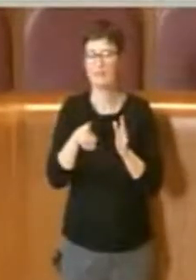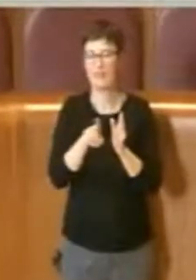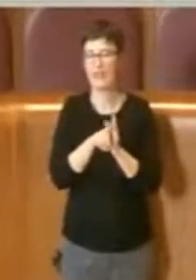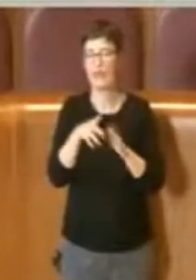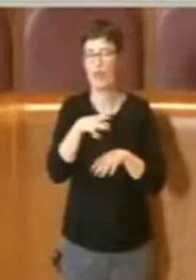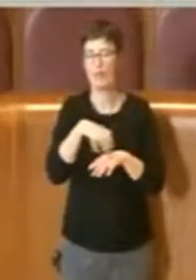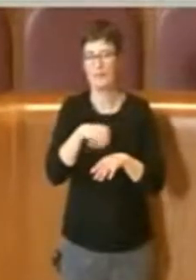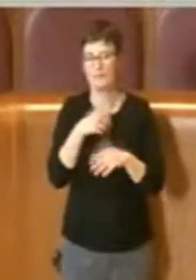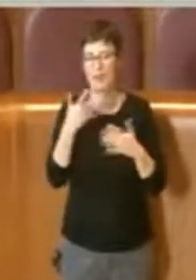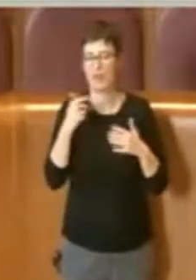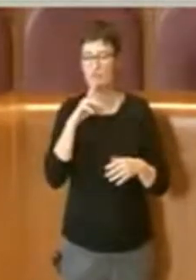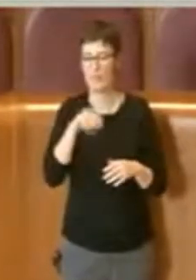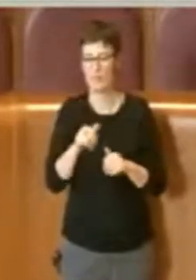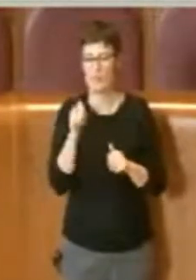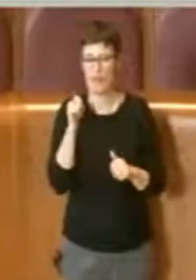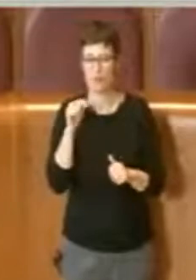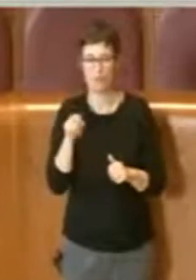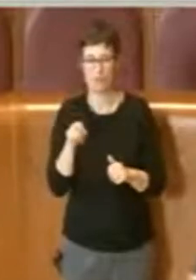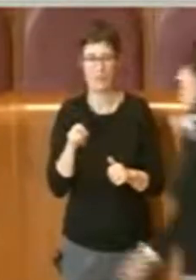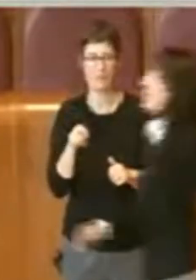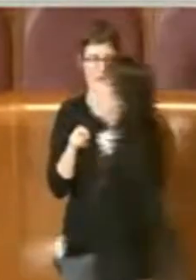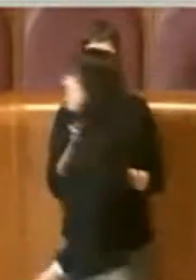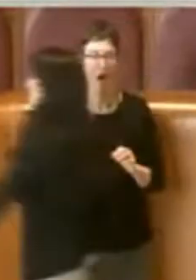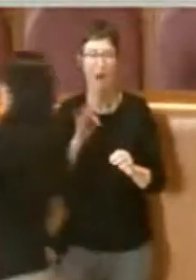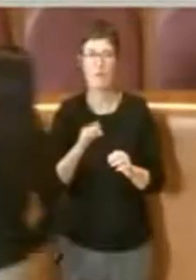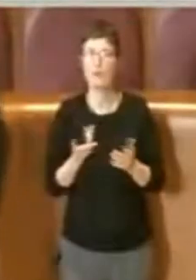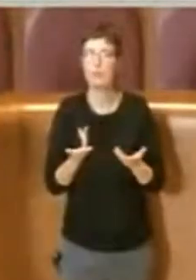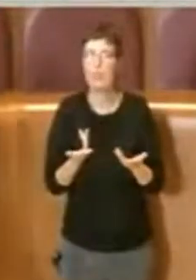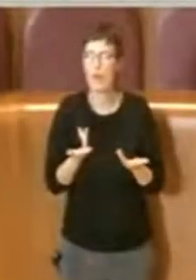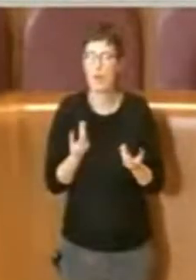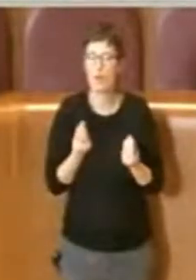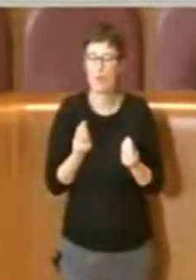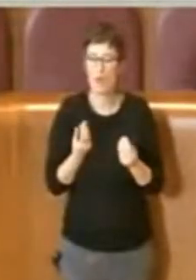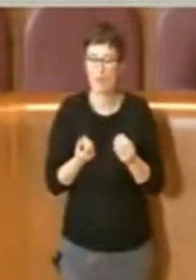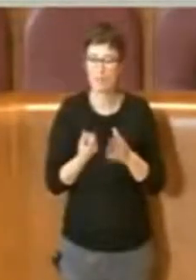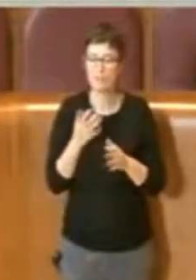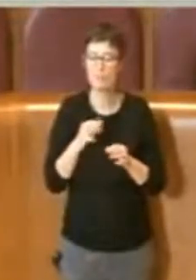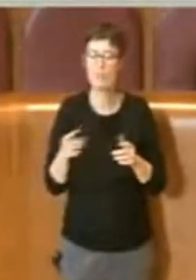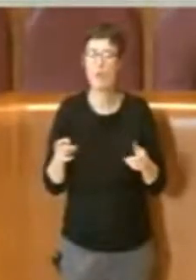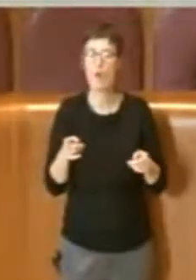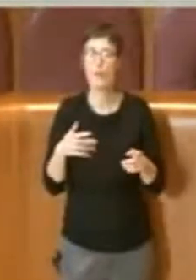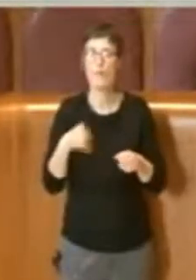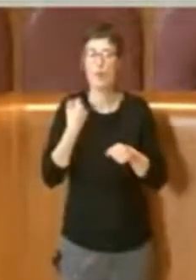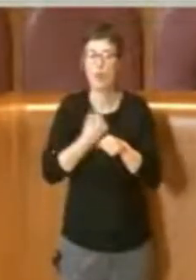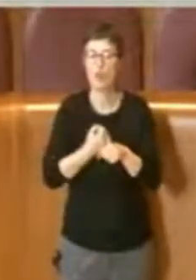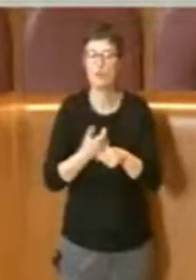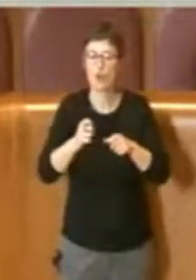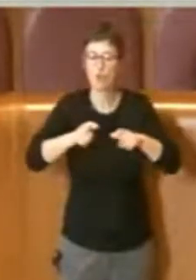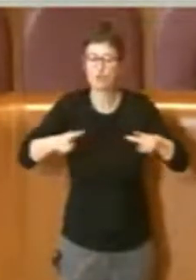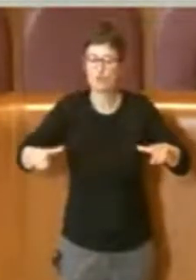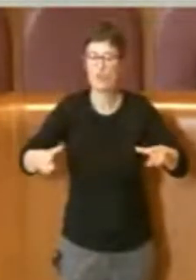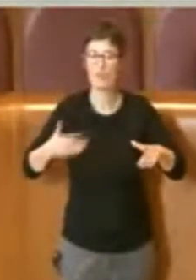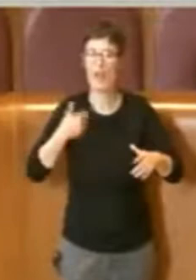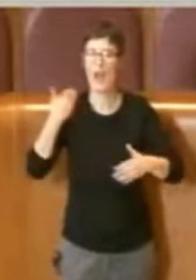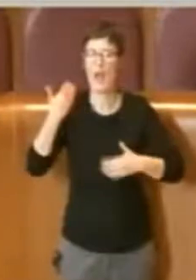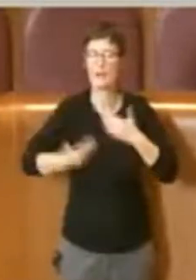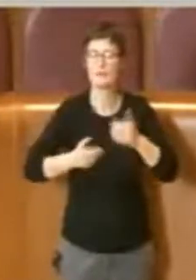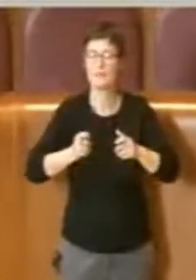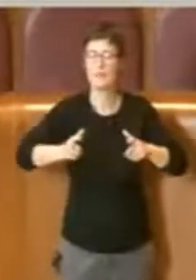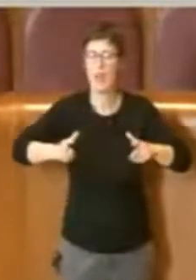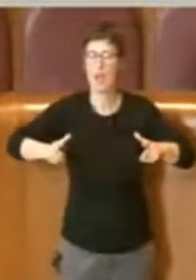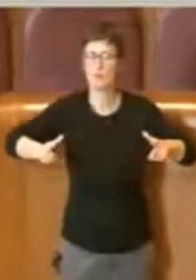momento storico in cui le città stavano andando verso un'espansione e promuovendo una mobilità soprattutto